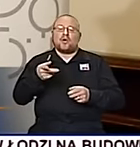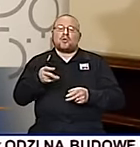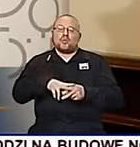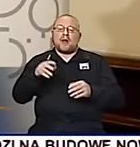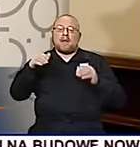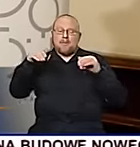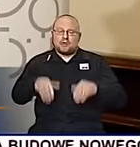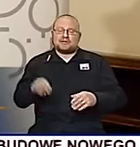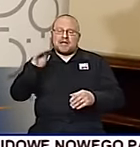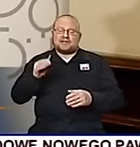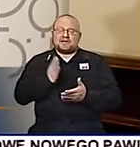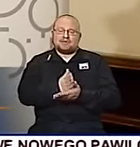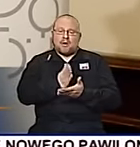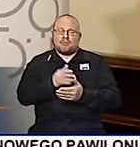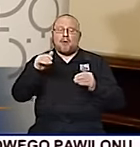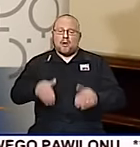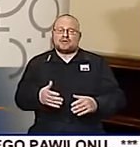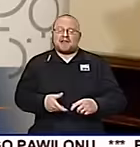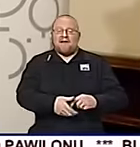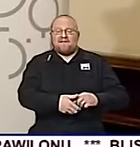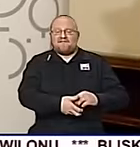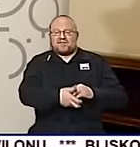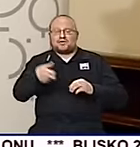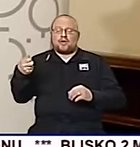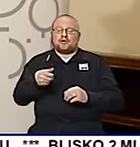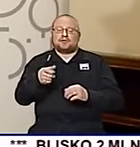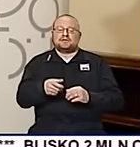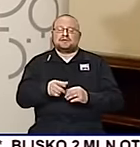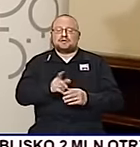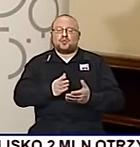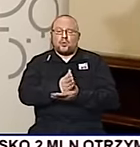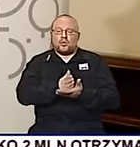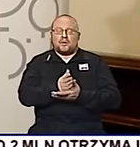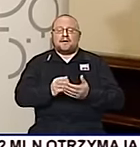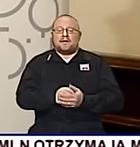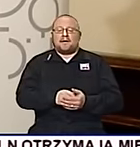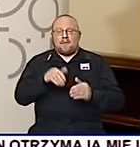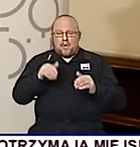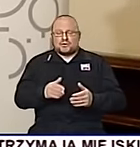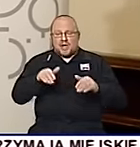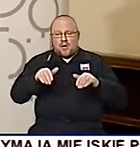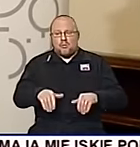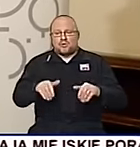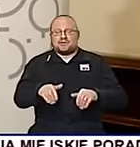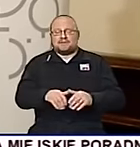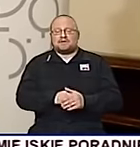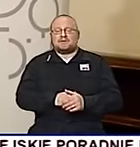jeszcze wspomóc. Można wyciągnąć z tej spirali długu i można umożliwić im